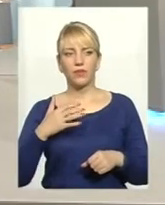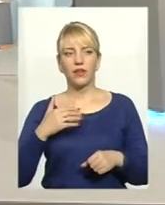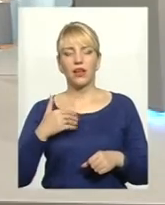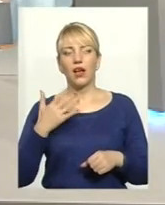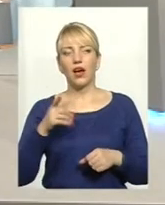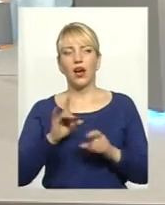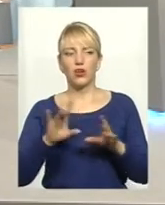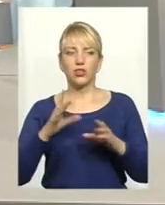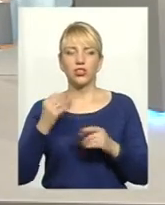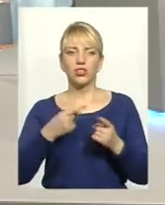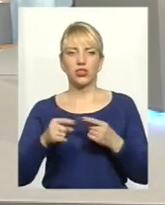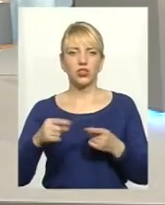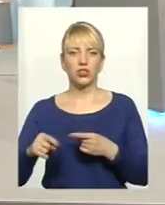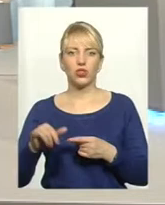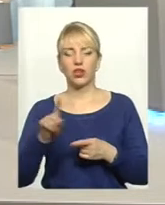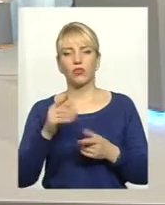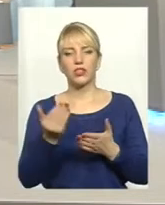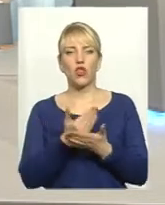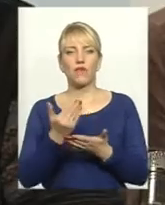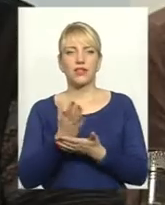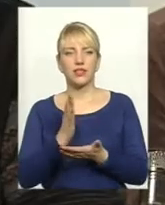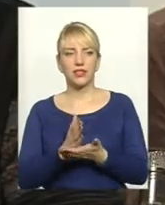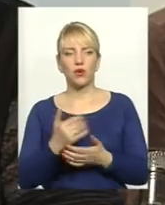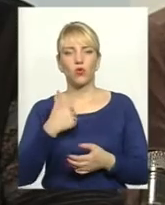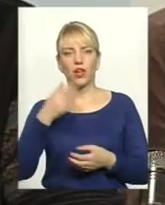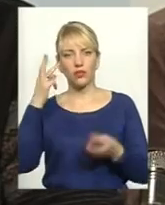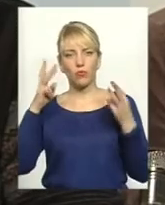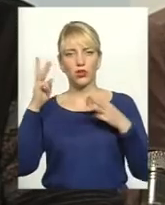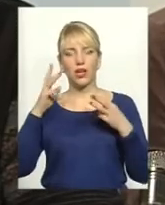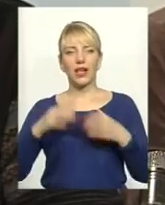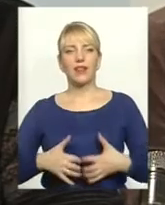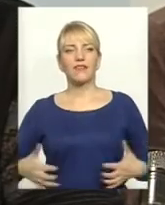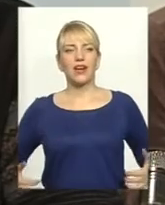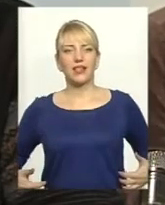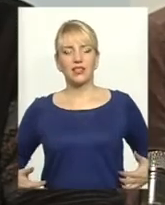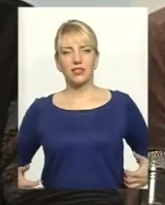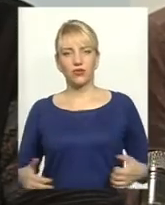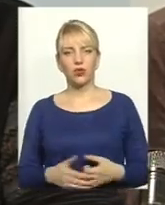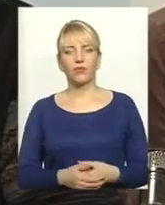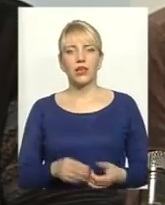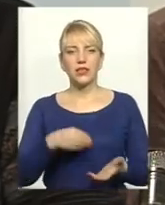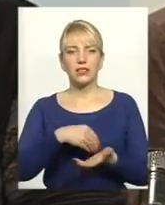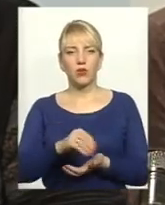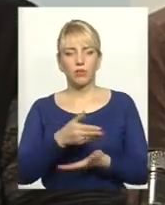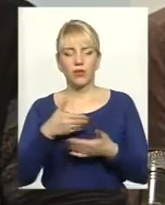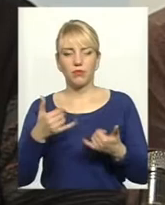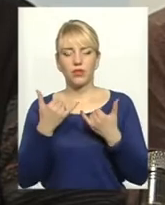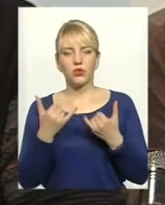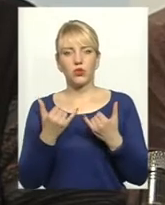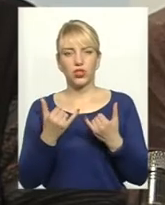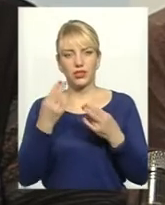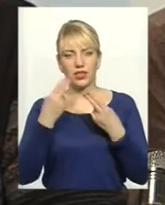ще розкажіть, будь ласка, які ще інновації у вас є? У нас модернізоване тваринництво, закупили ми сучасні